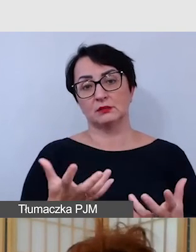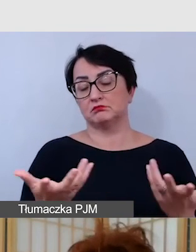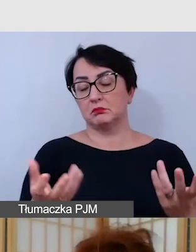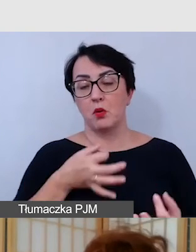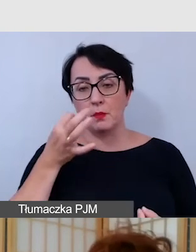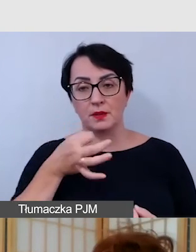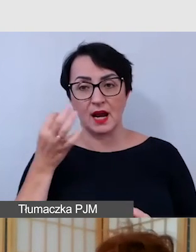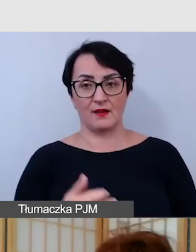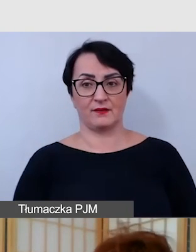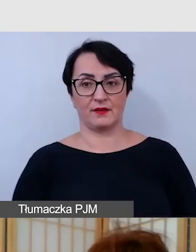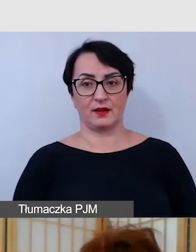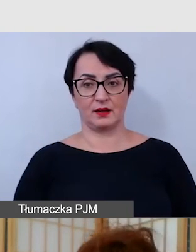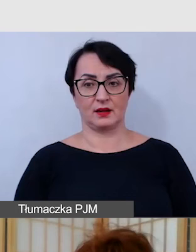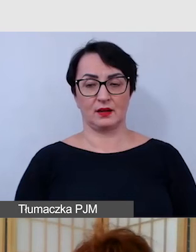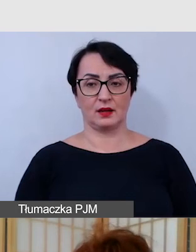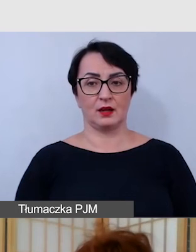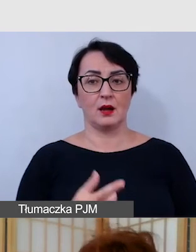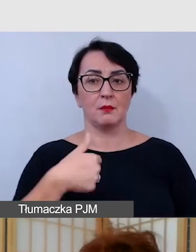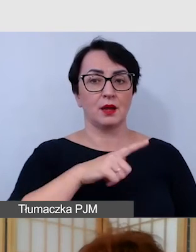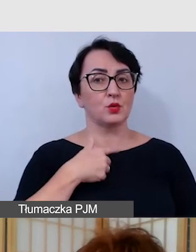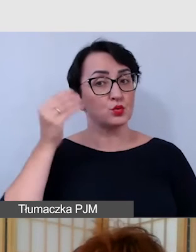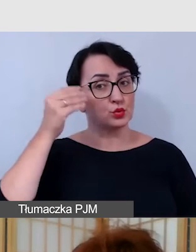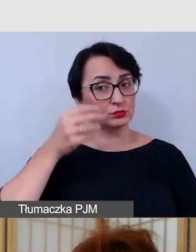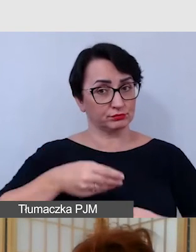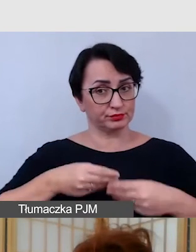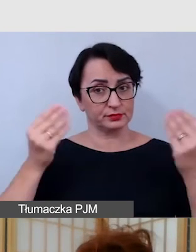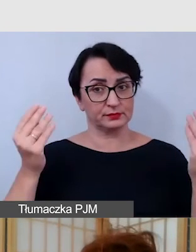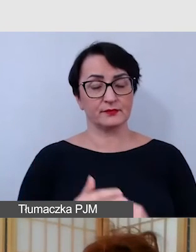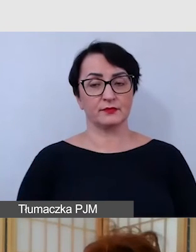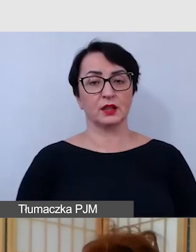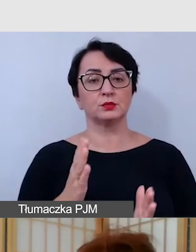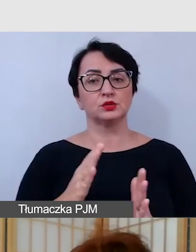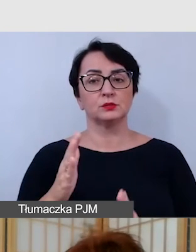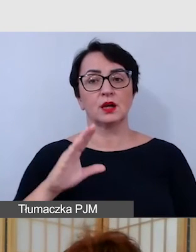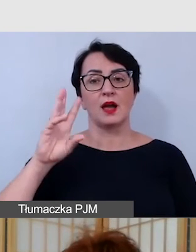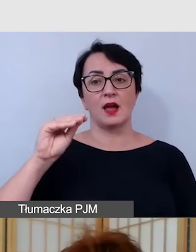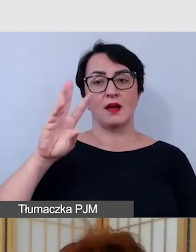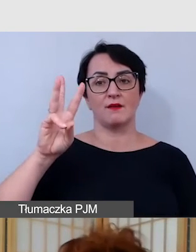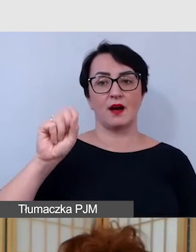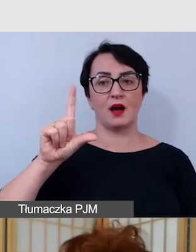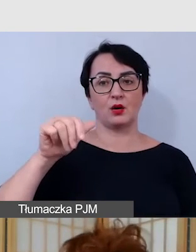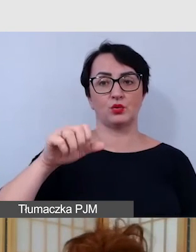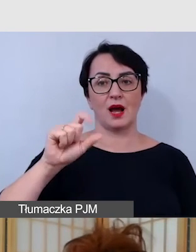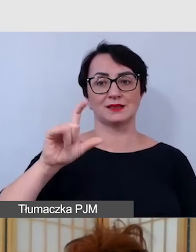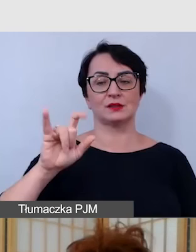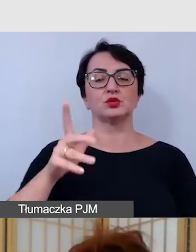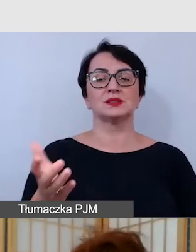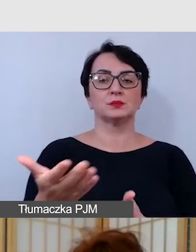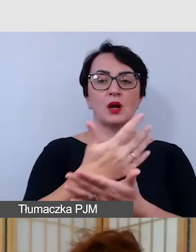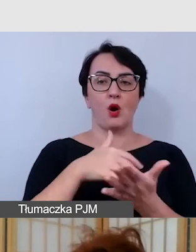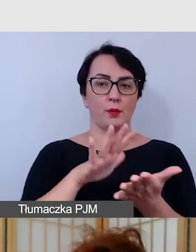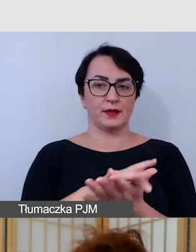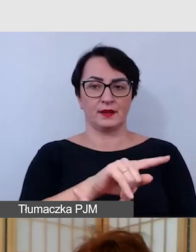przykład poprawić, my się w tym momencie uczymy no i przygotowujemy ewaluację, zbieramy opinie wśród uczestników.